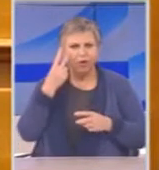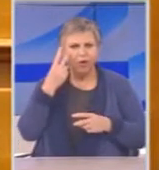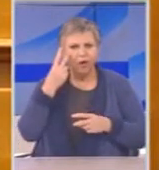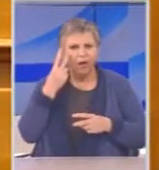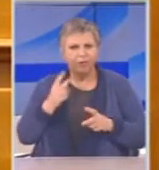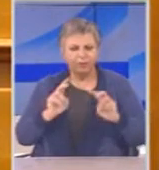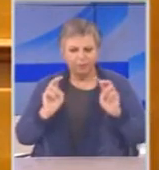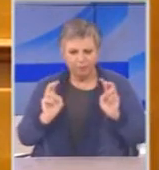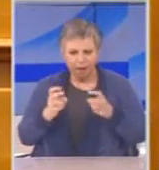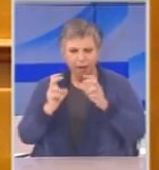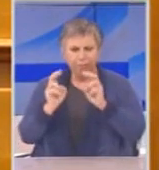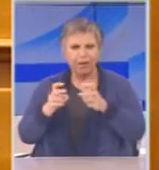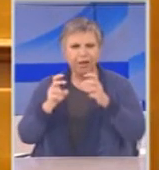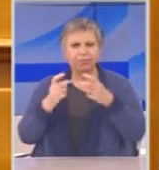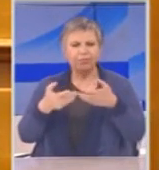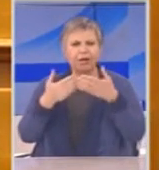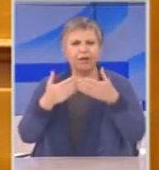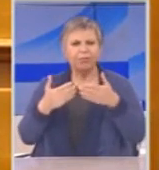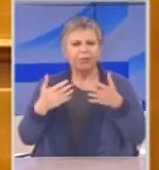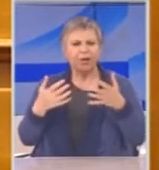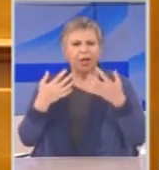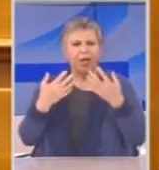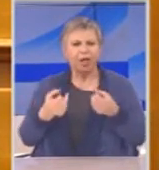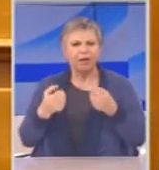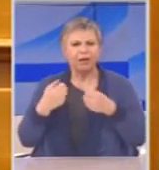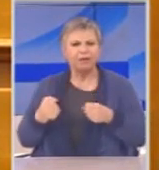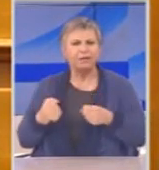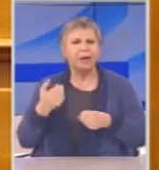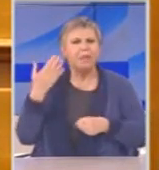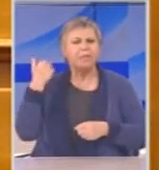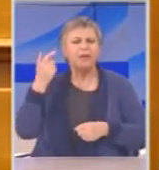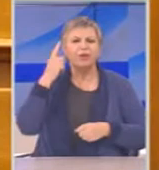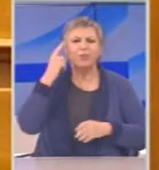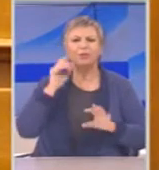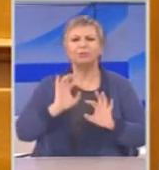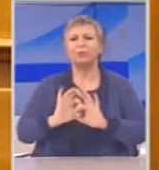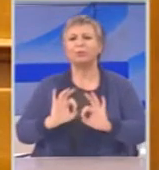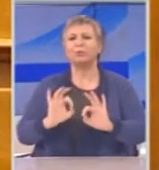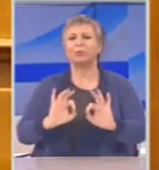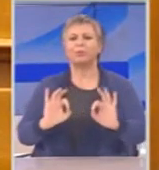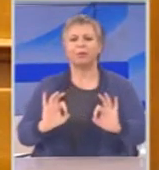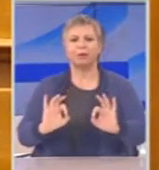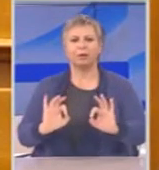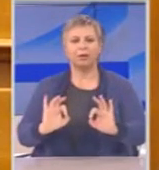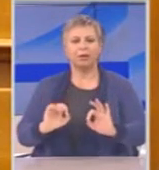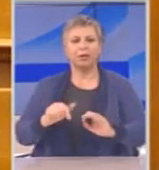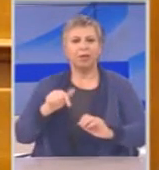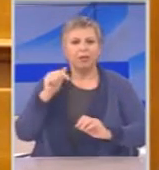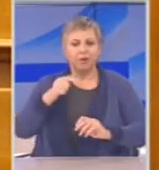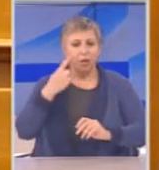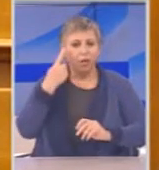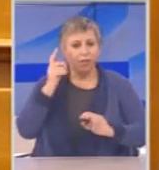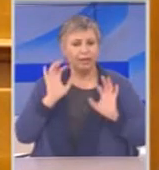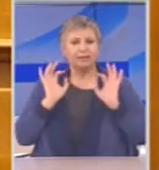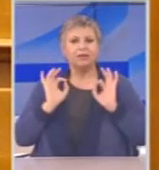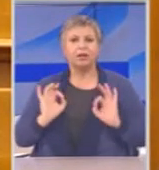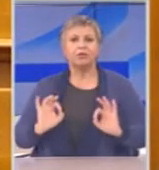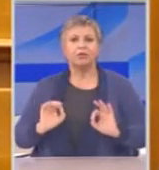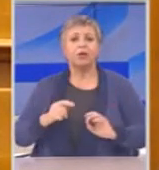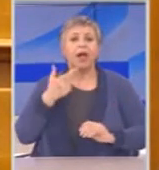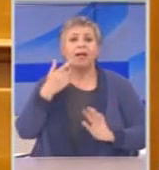που είτε δεν τις είχες δει προηγούμενα είτε τις είχες υποτιμήσει. Το σύστημα της διαφθοράς και της